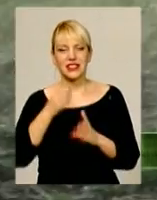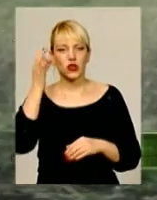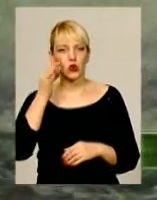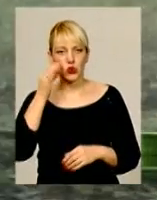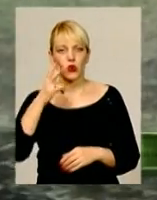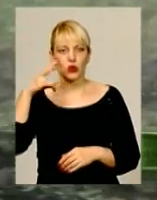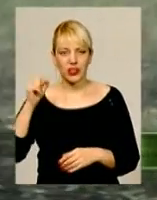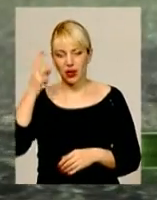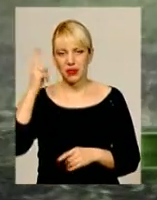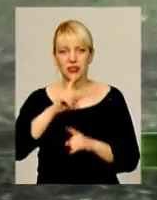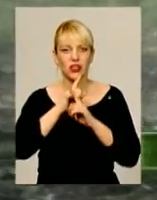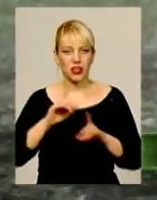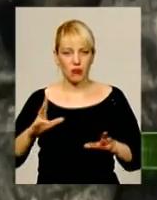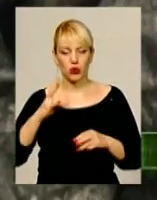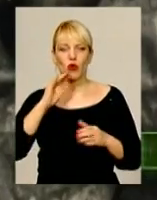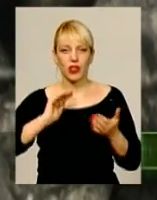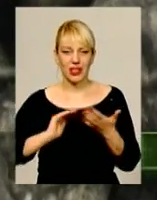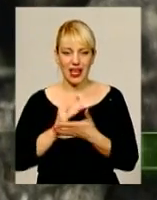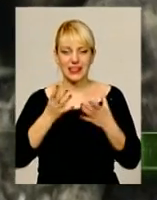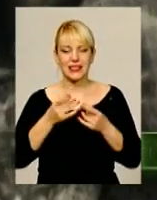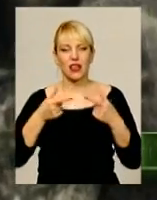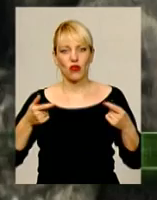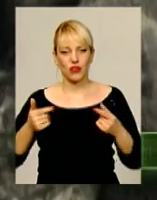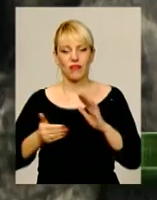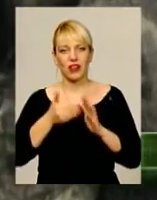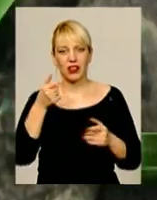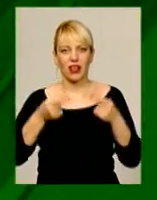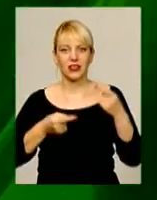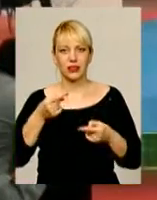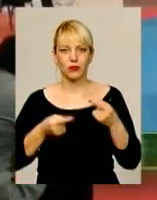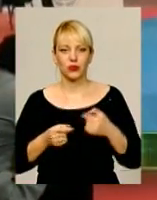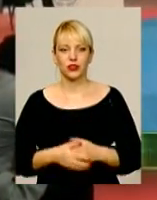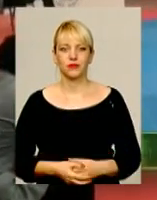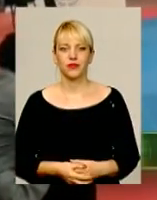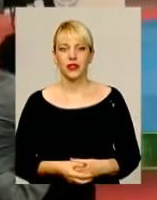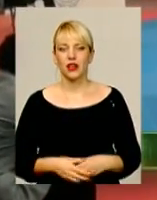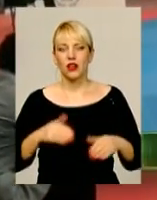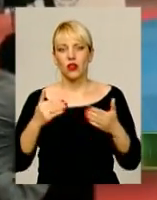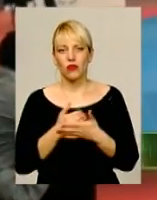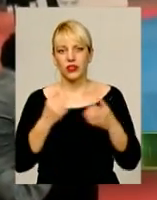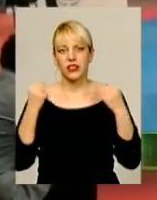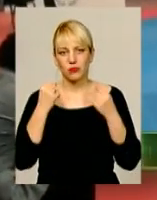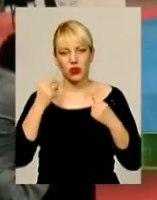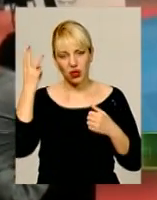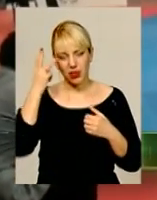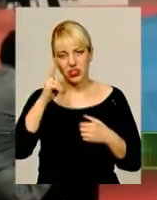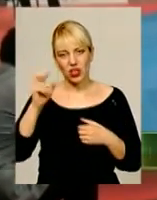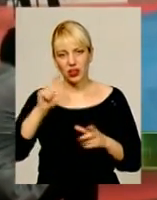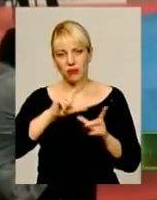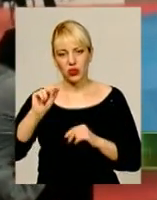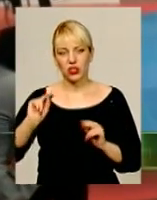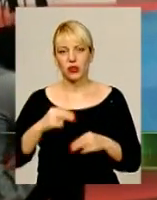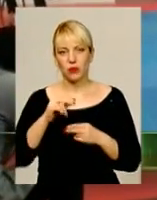на Хмельниччині не буде, але якість сировини викликає дискусії. Новини з порту. Хмельничанка поїде на